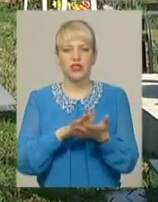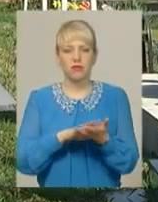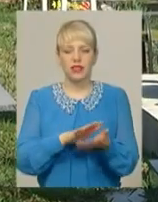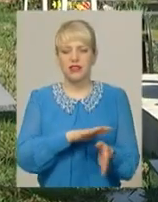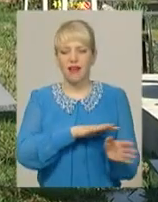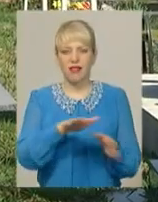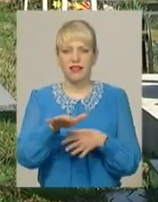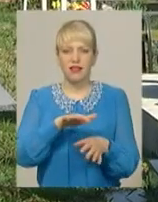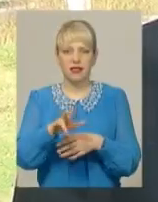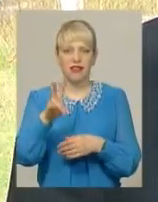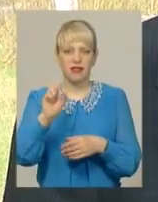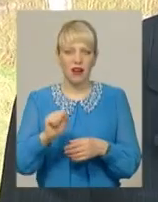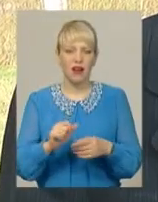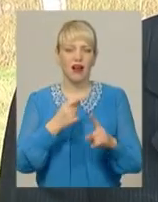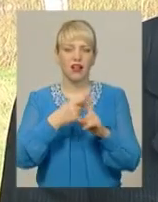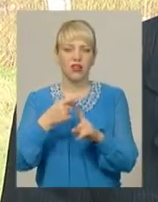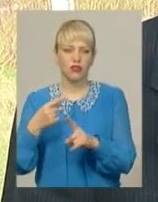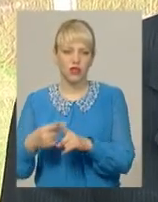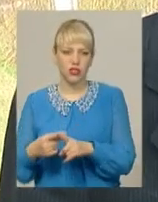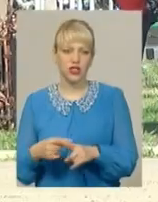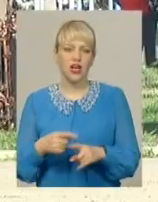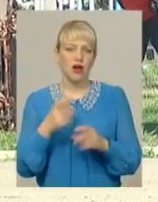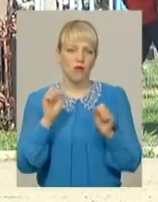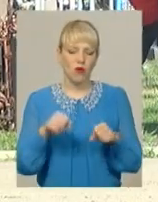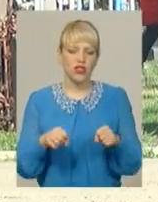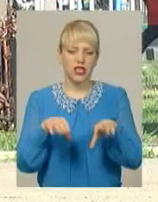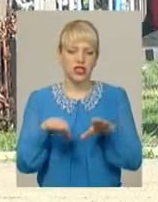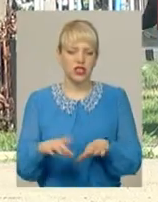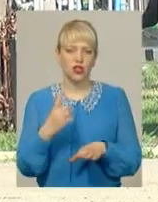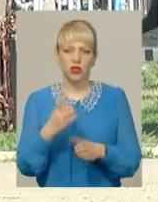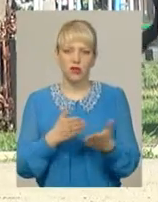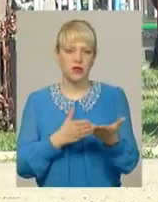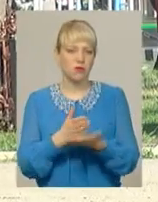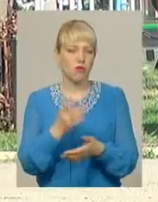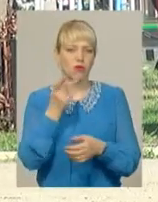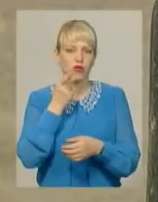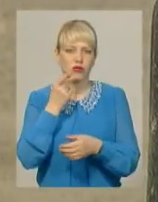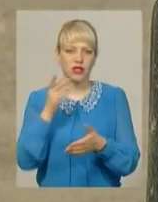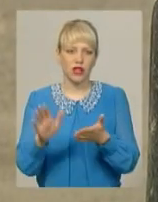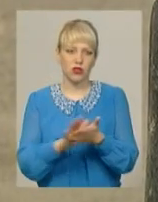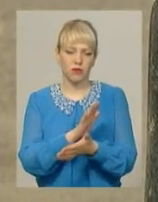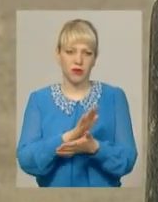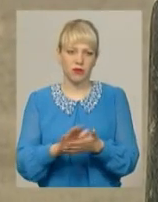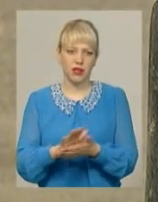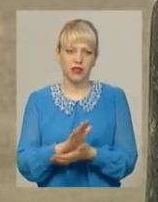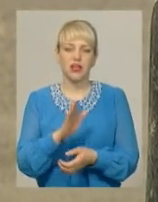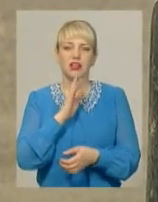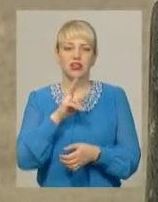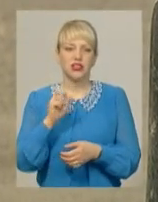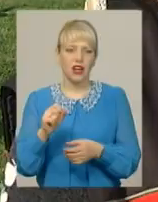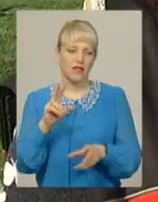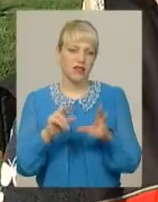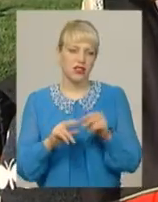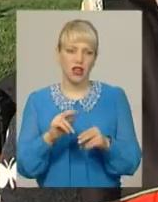'язати єдиним способом. Прибирати, постійно прибирати. Жителька Ярмолинсь Наталія в сусідстві кладовища. З полігоном проблеми не